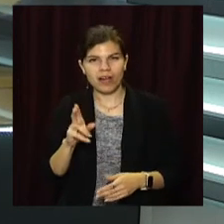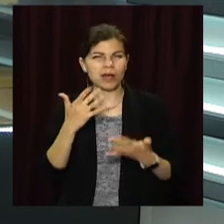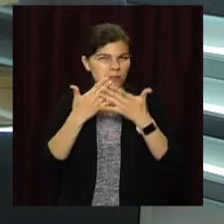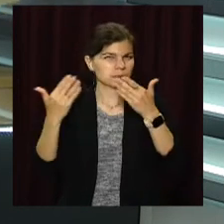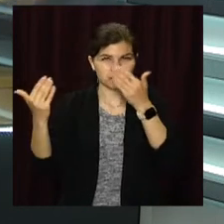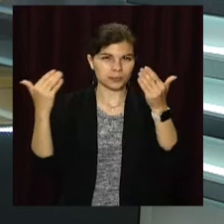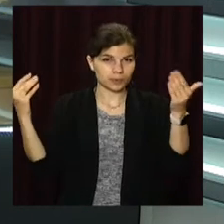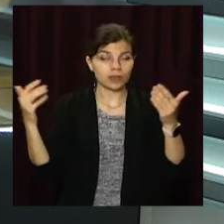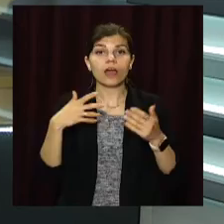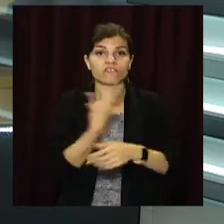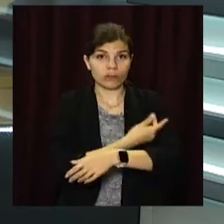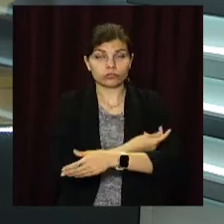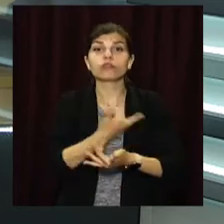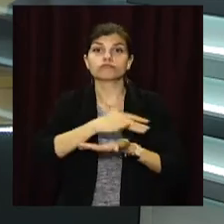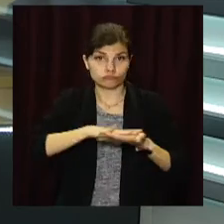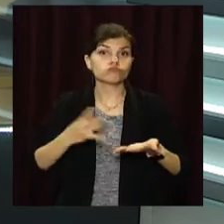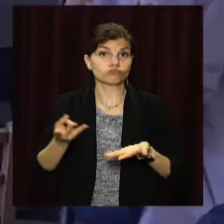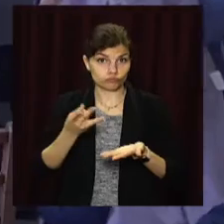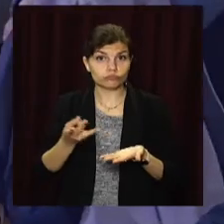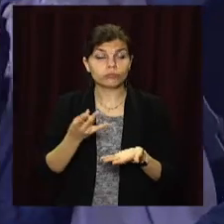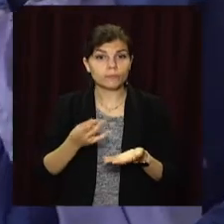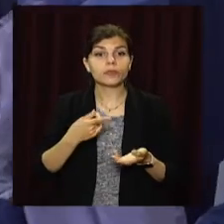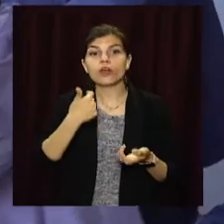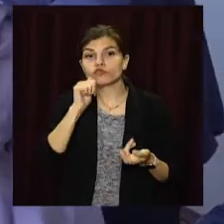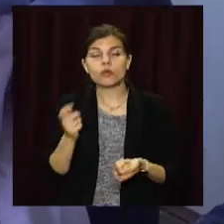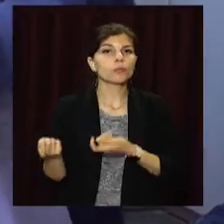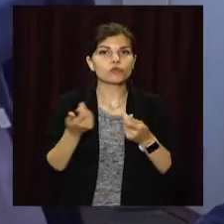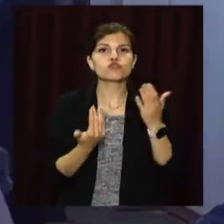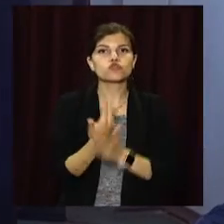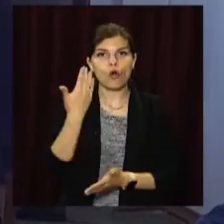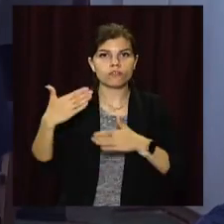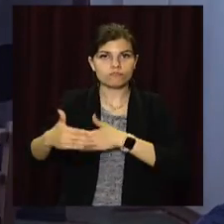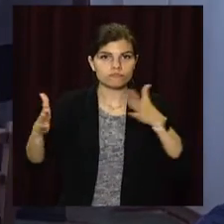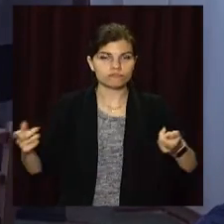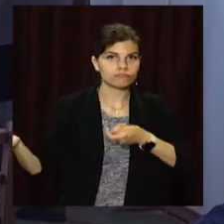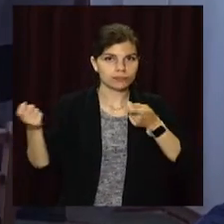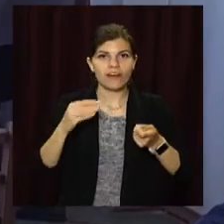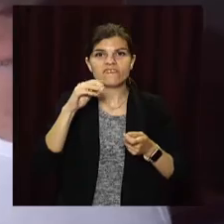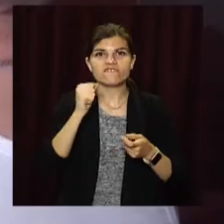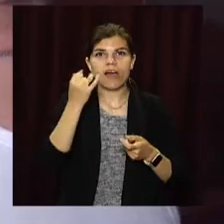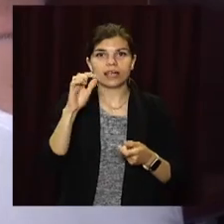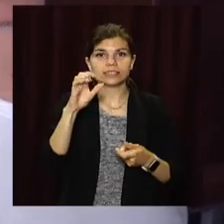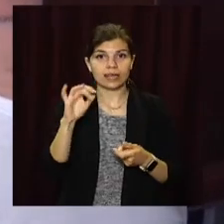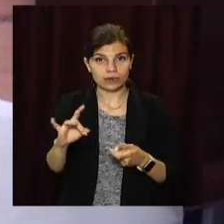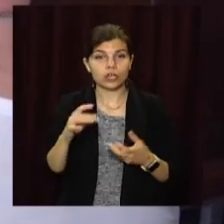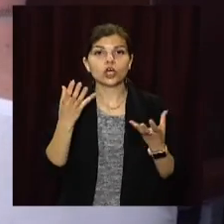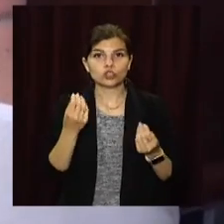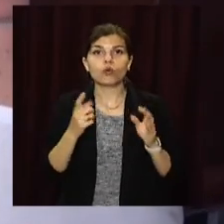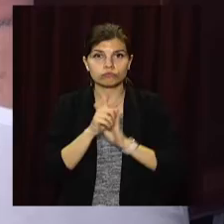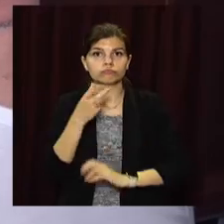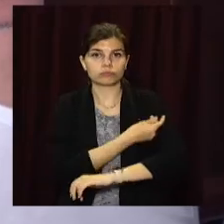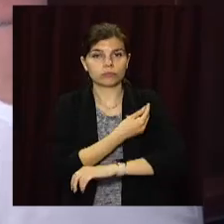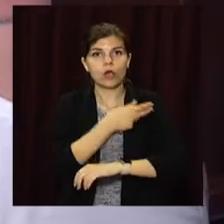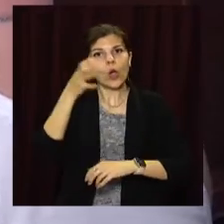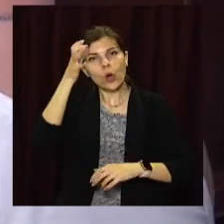Вакцинація триває і надалі. Учора в регіон доставили нову партію Кумірнатів «Файзер» і вже розпочали щеплювати